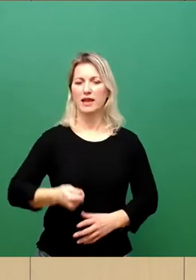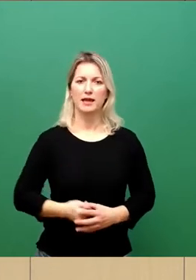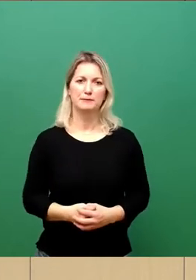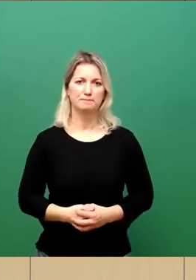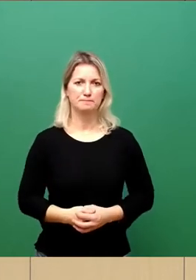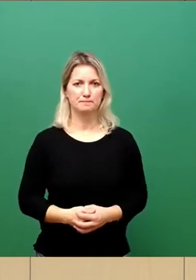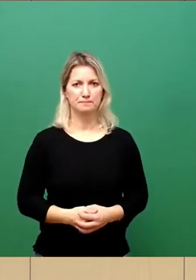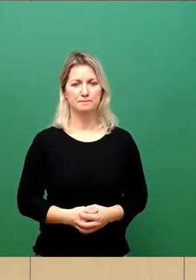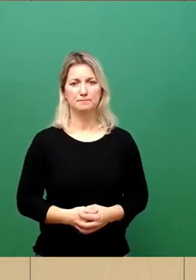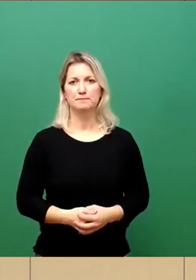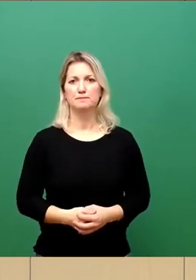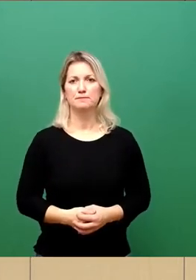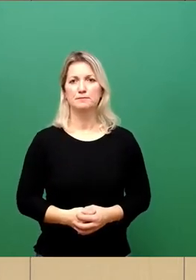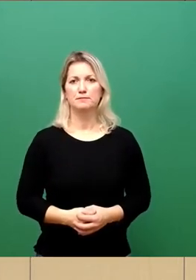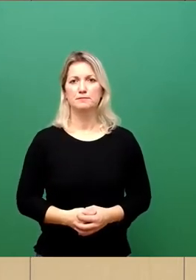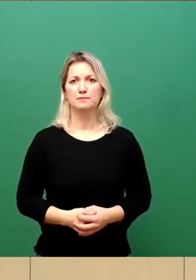Gastredner.